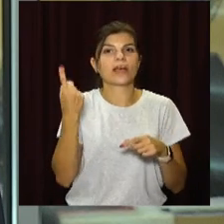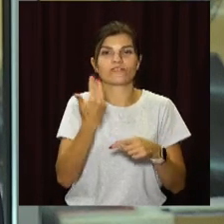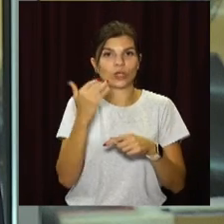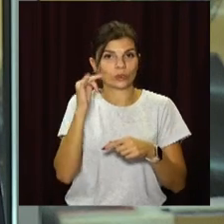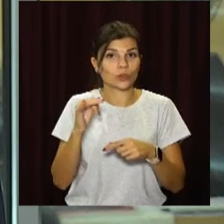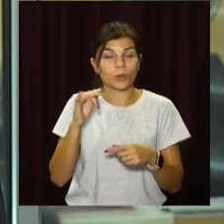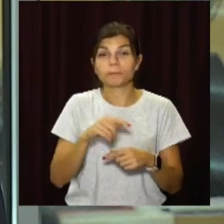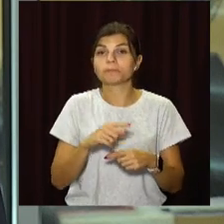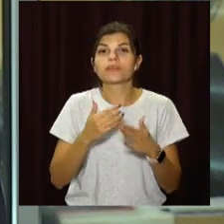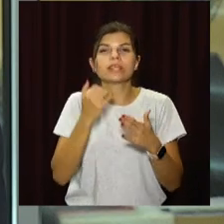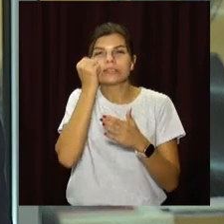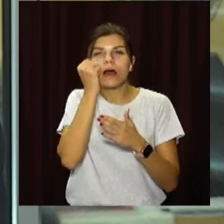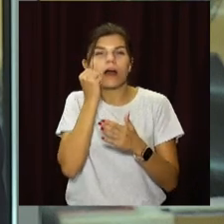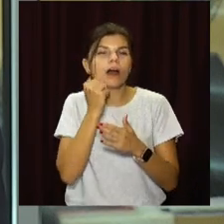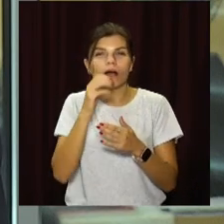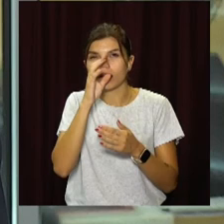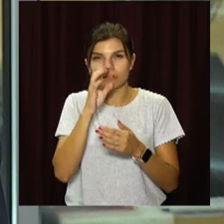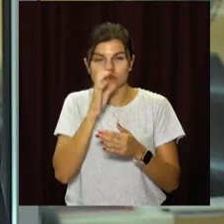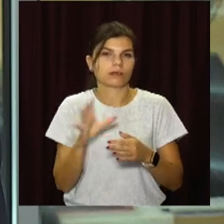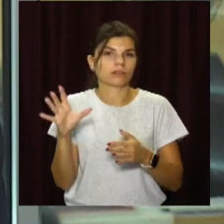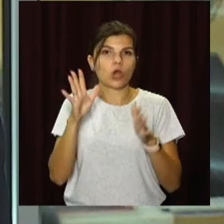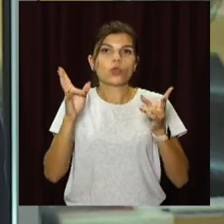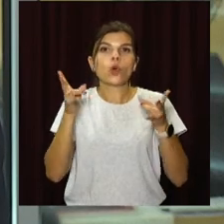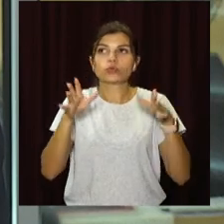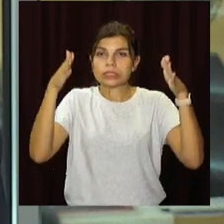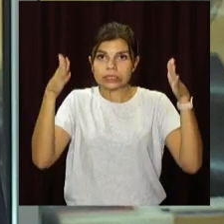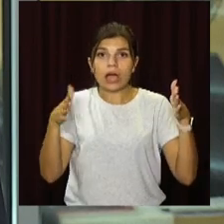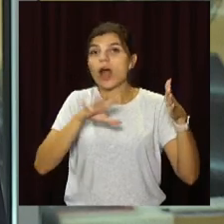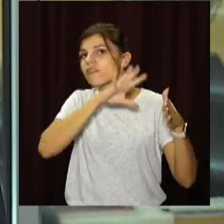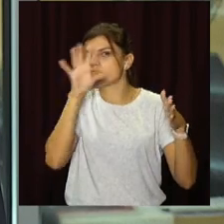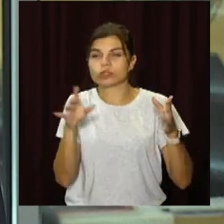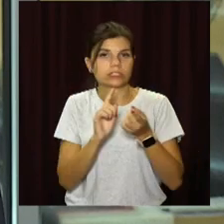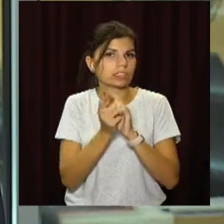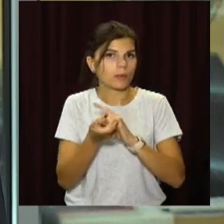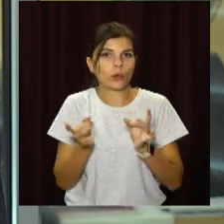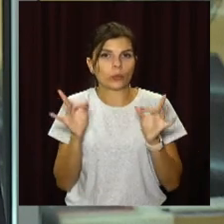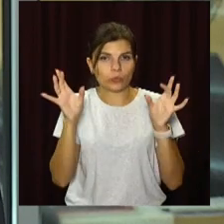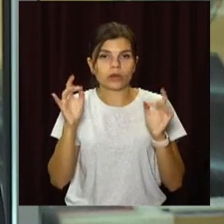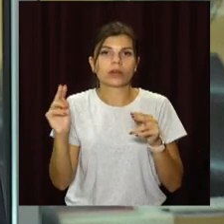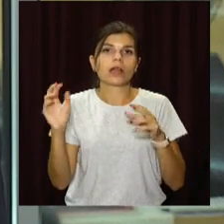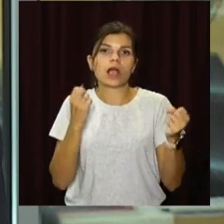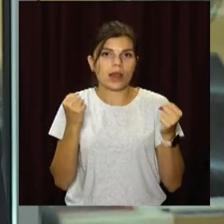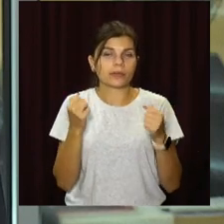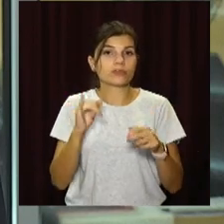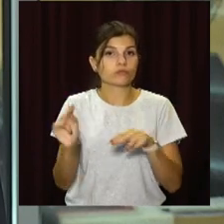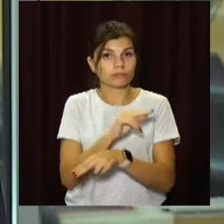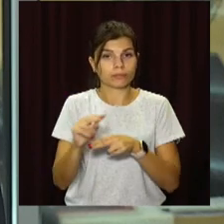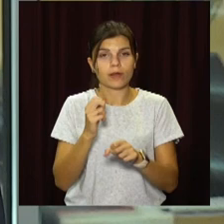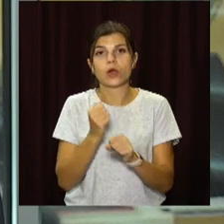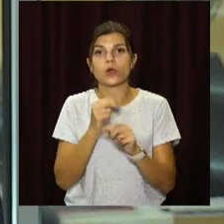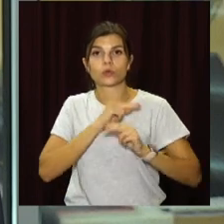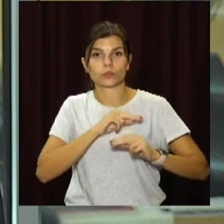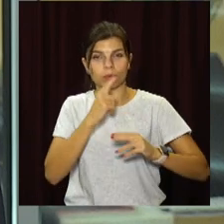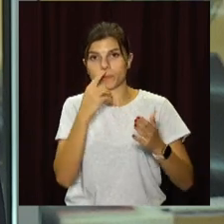історії. Від старої будівлі залишилися лише стіни. Все інше замінили, укріпили, відремонтували. Роботи